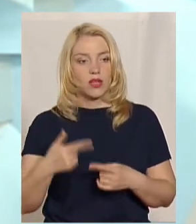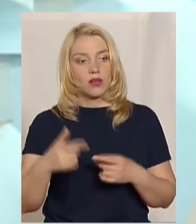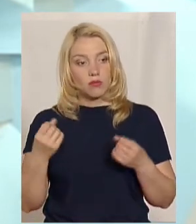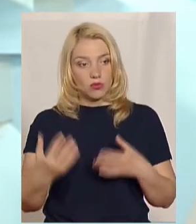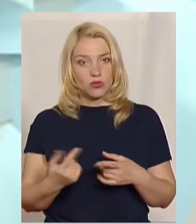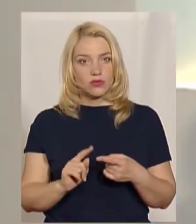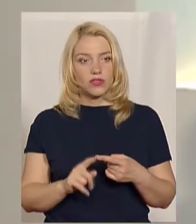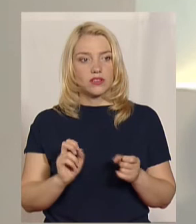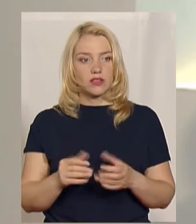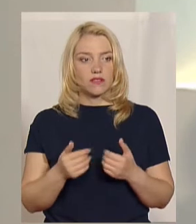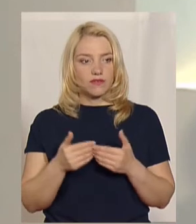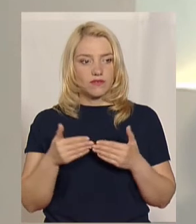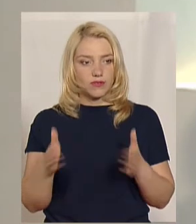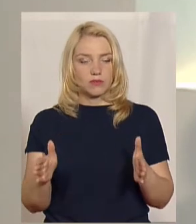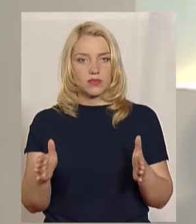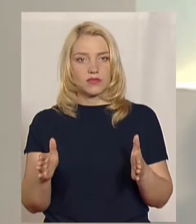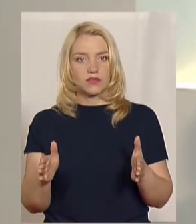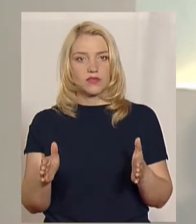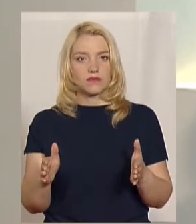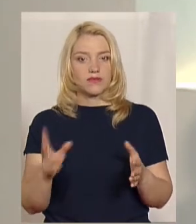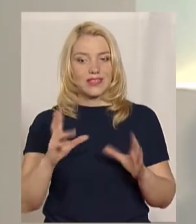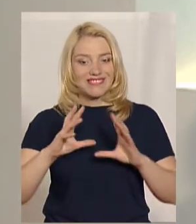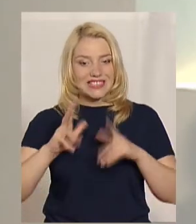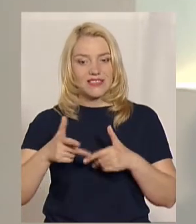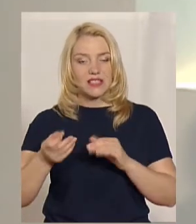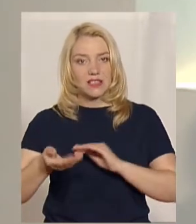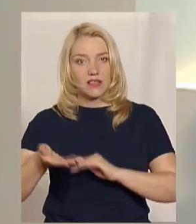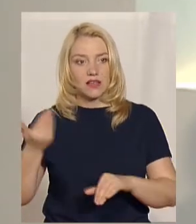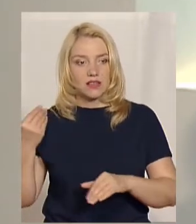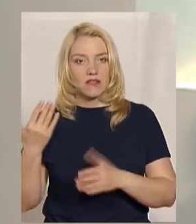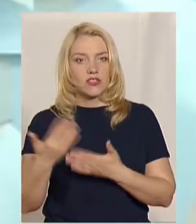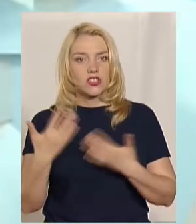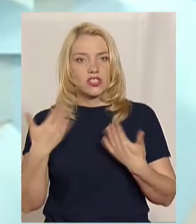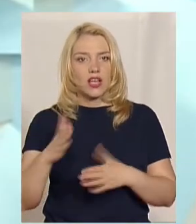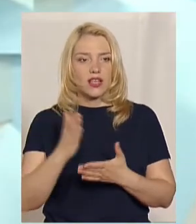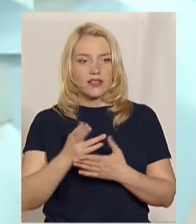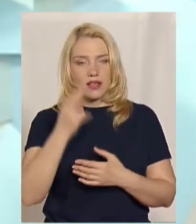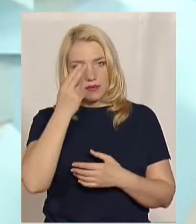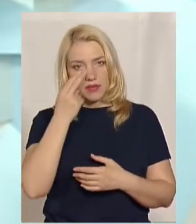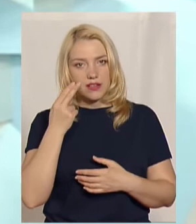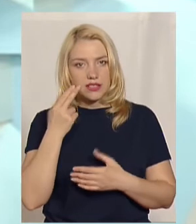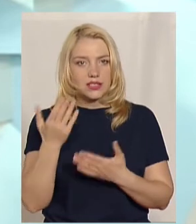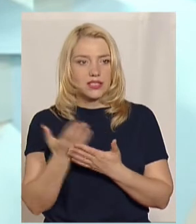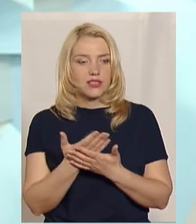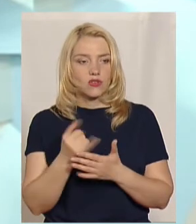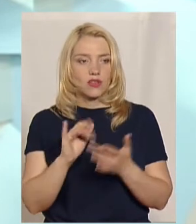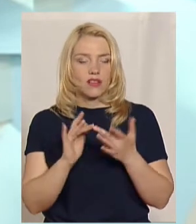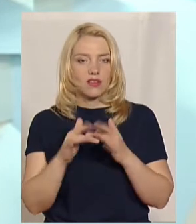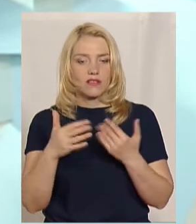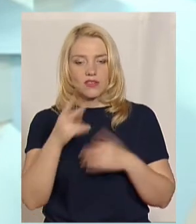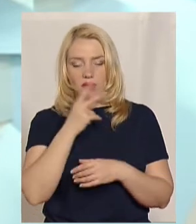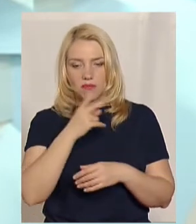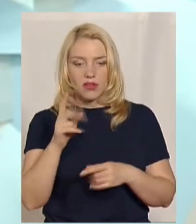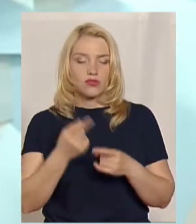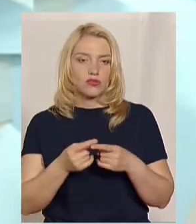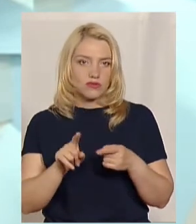вийшов в світі раніше. Тобто, є піратки. Люди вже в інтернеті його бачили. То його тому вже і випустили